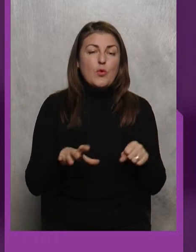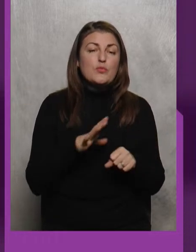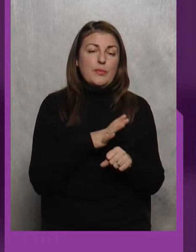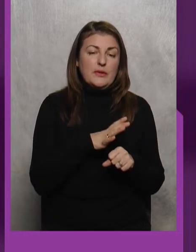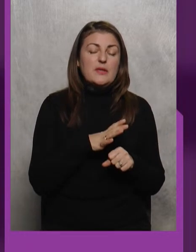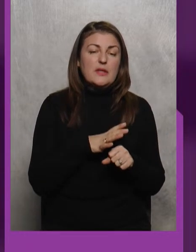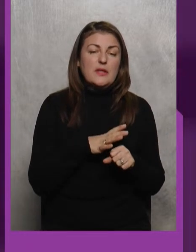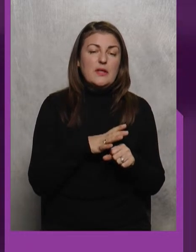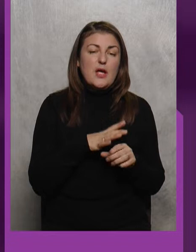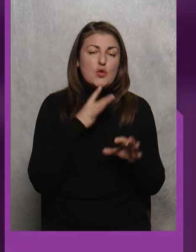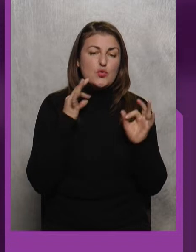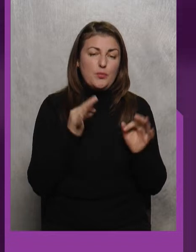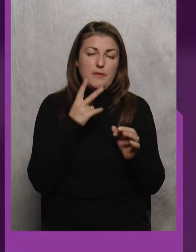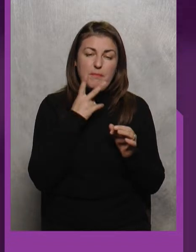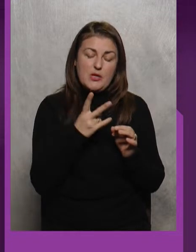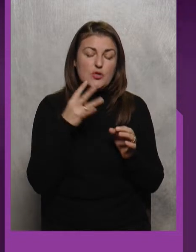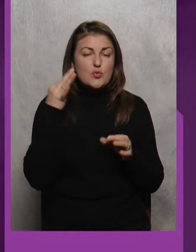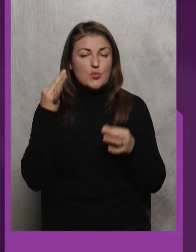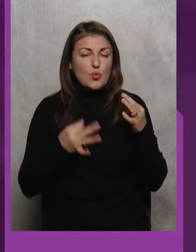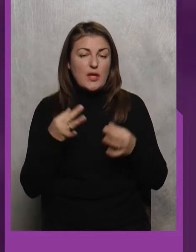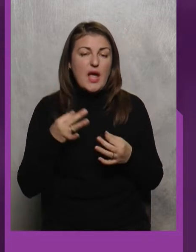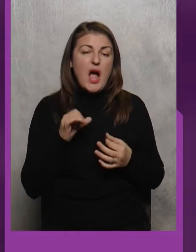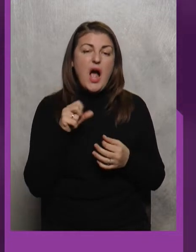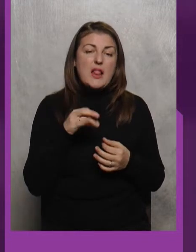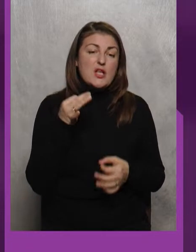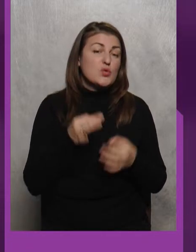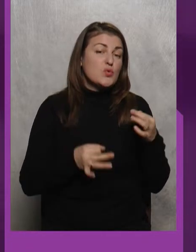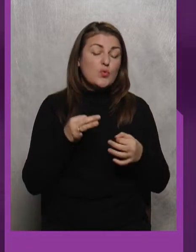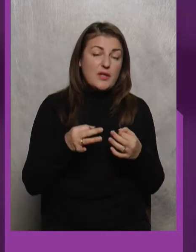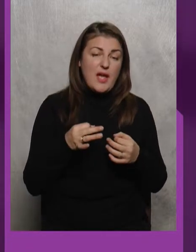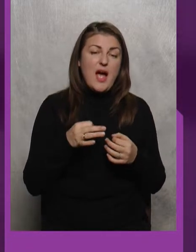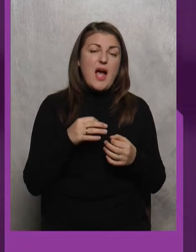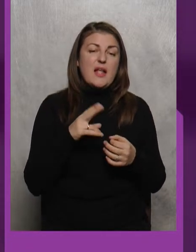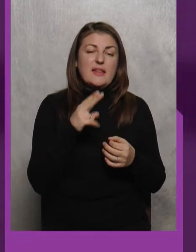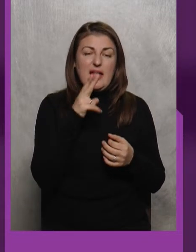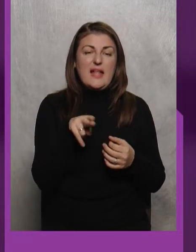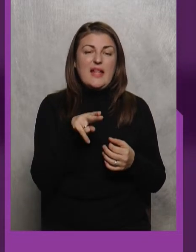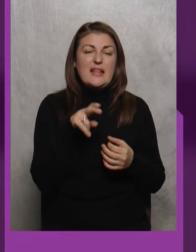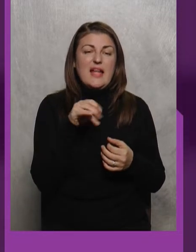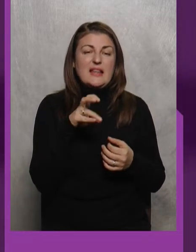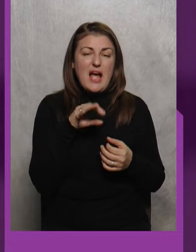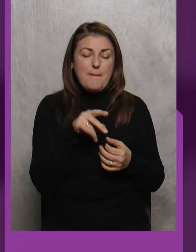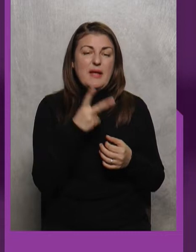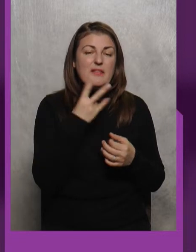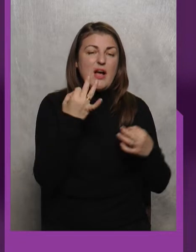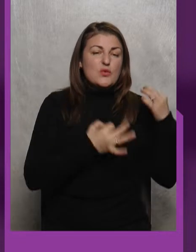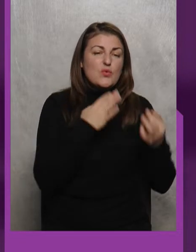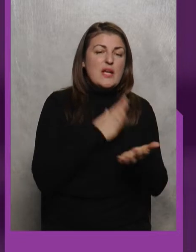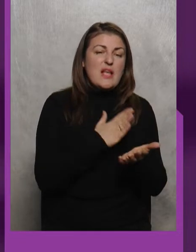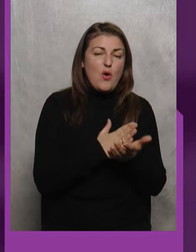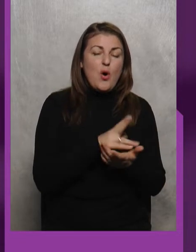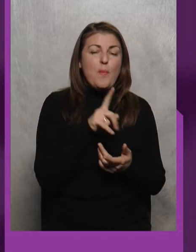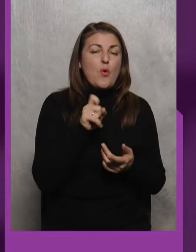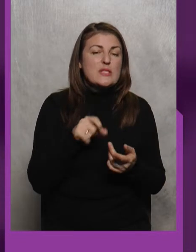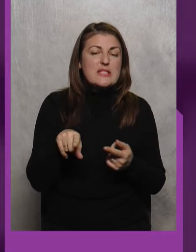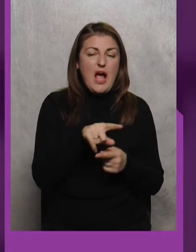Суб'єктивні Бачення Судді Але Суддя Один на Татамі Два Суддя Джаджа Знаходяться Поза